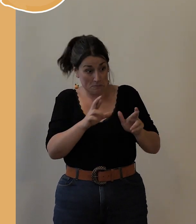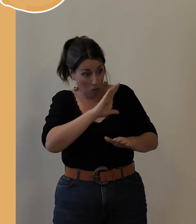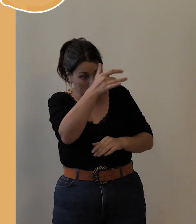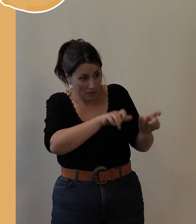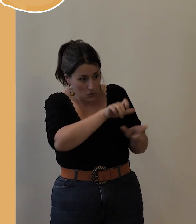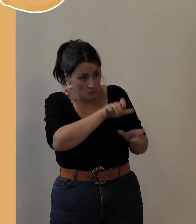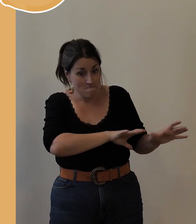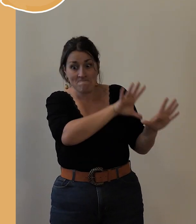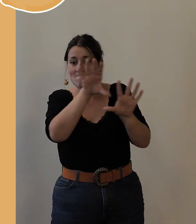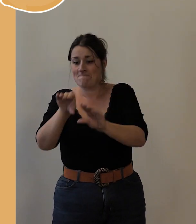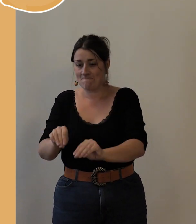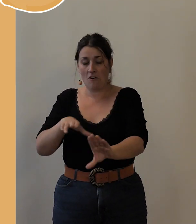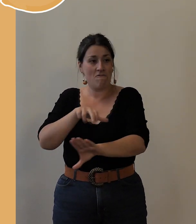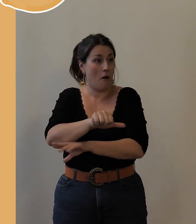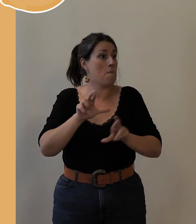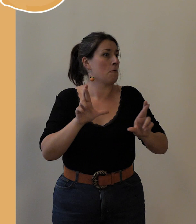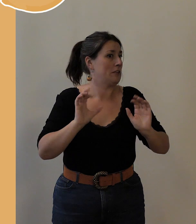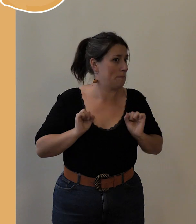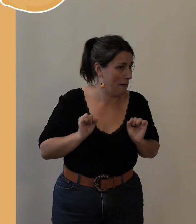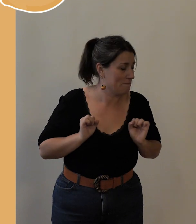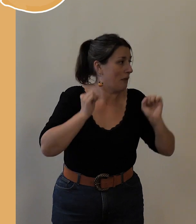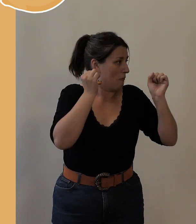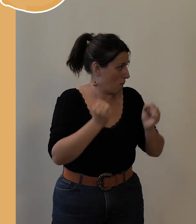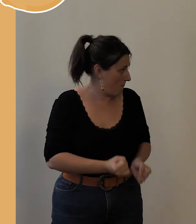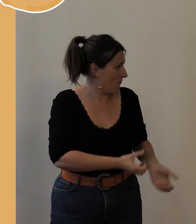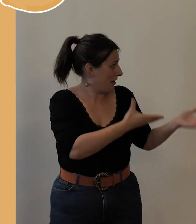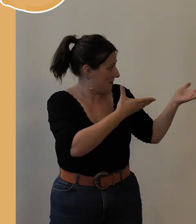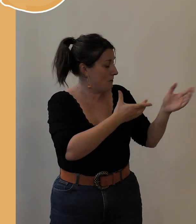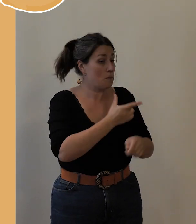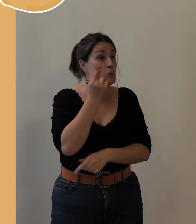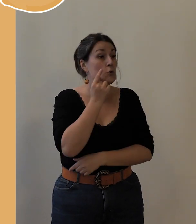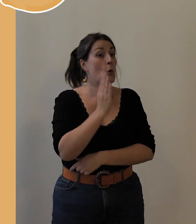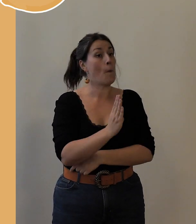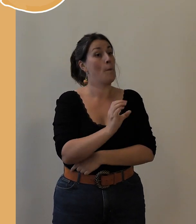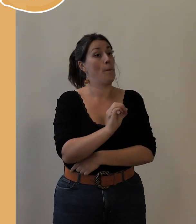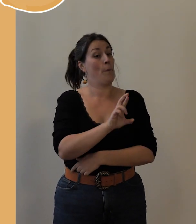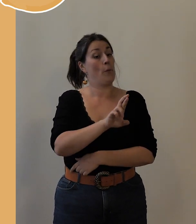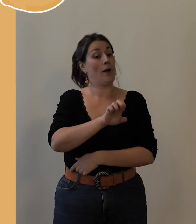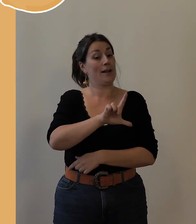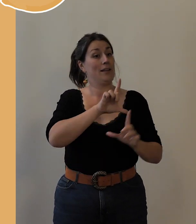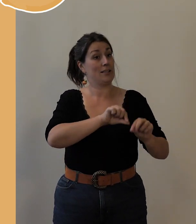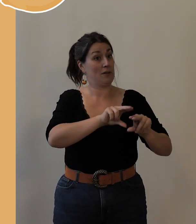investir cette zone. Voilà, je vous laisse en compagnie de M. Porel. Et on se revoit tout à l'heure.